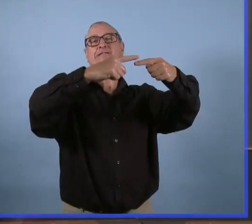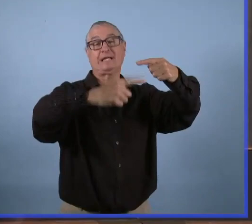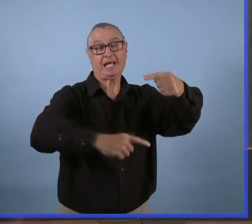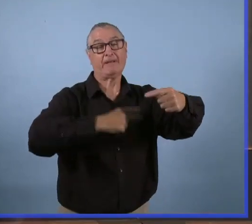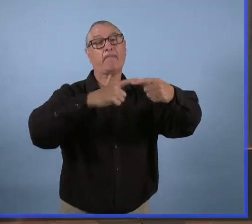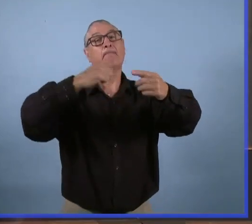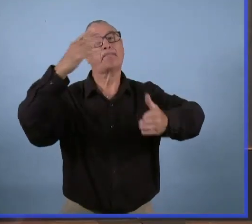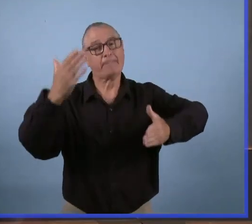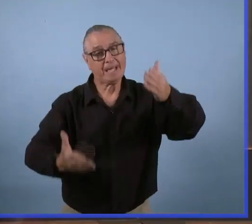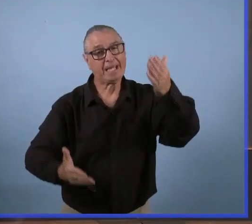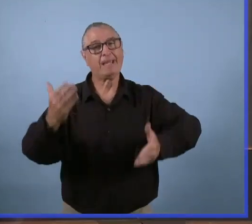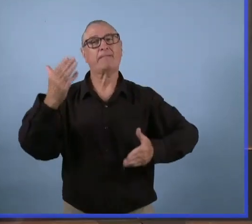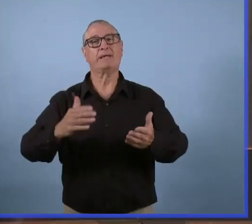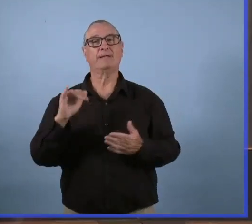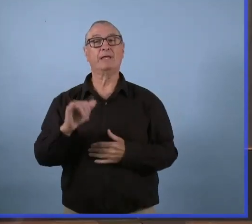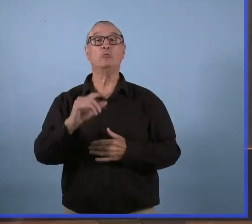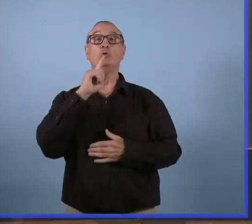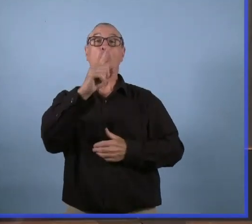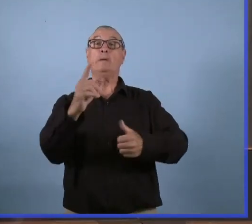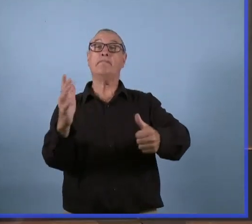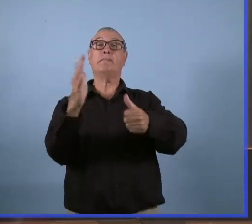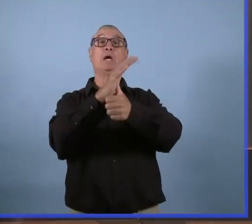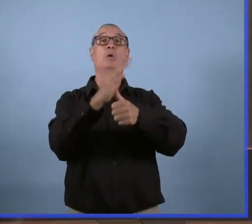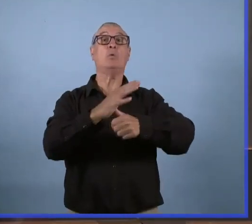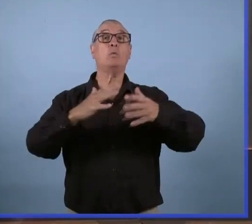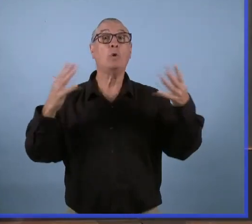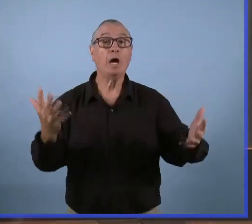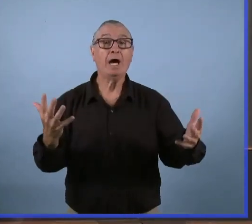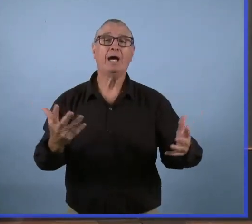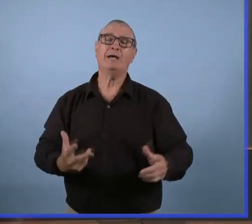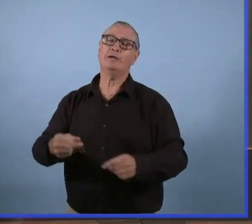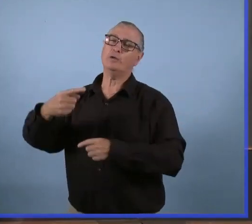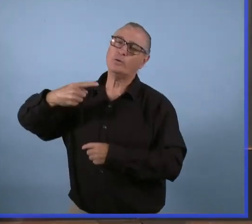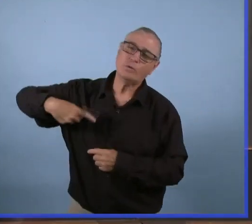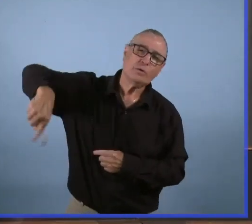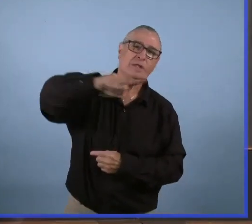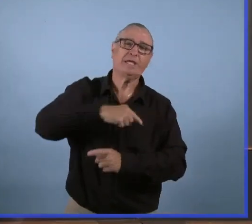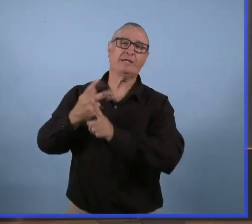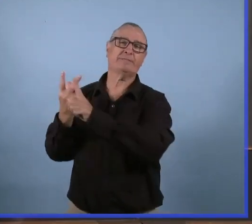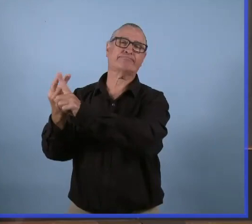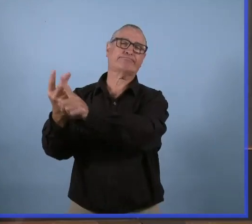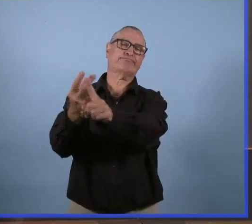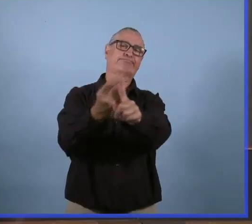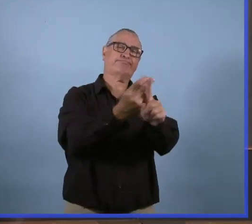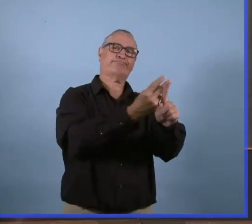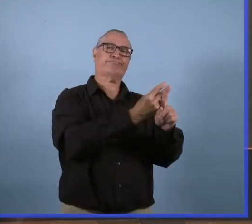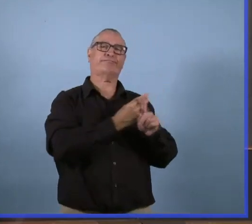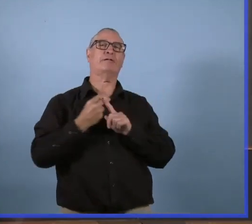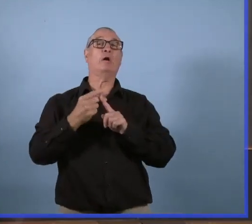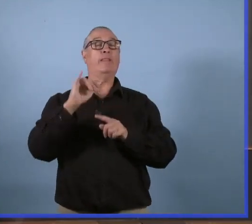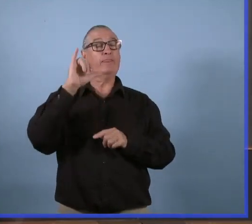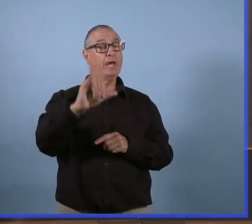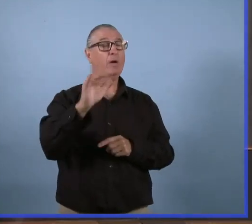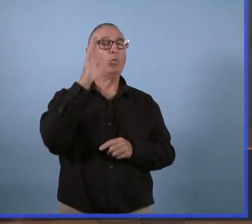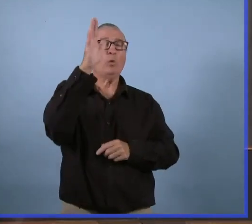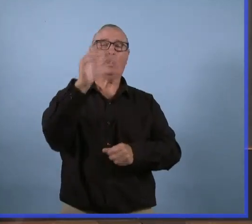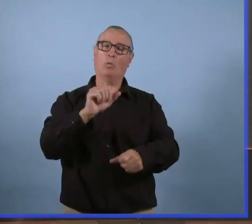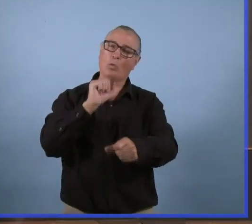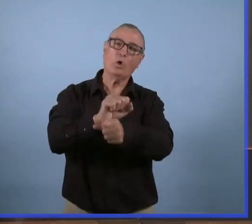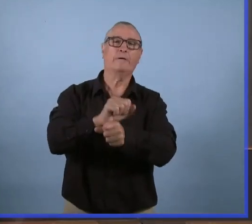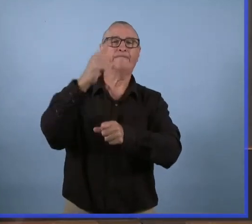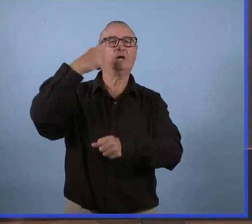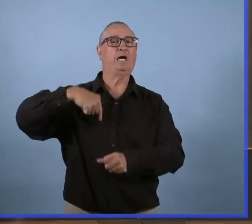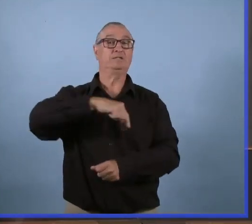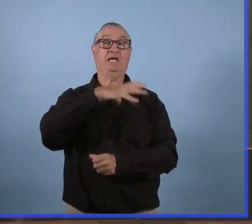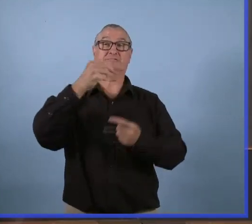Donc le plus gros avantage à l'heure actuelle, c'est qu'on a un vaccin. On a un vaccin qui est efficace. Qui est efficace avec deux doses,